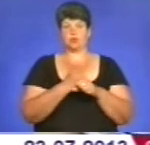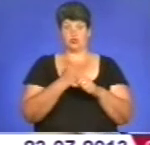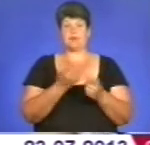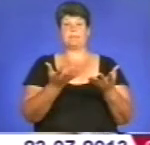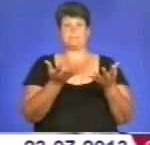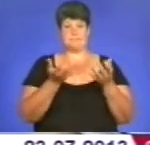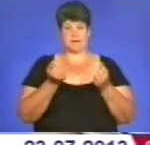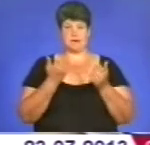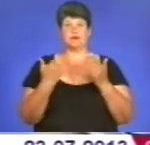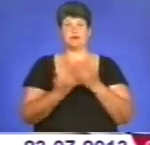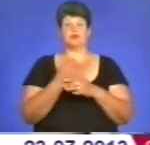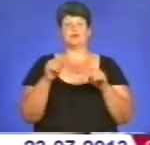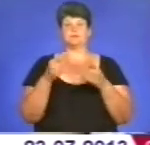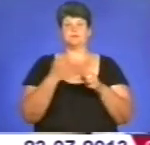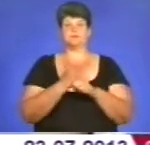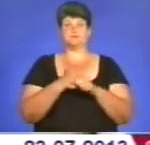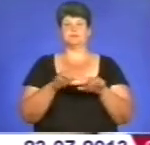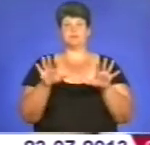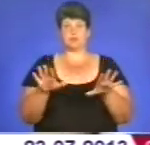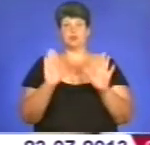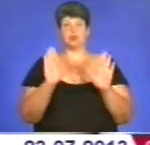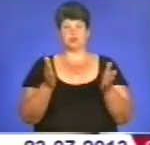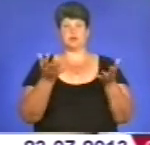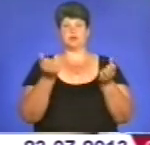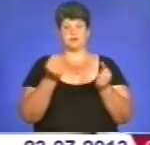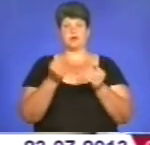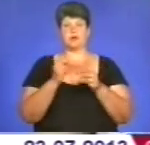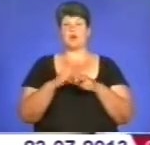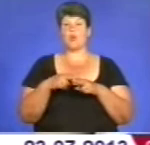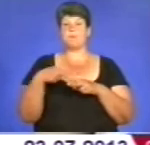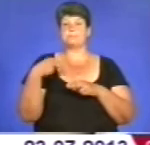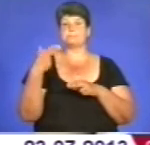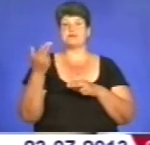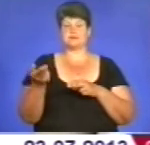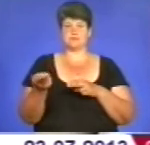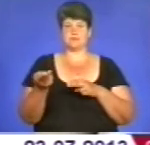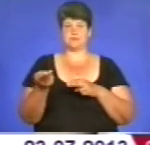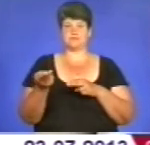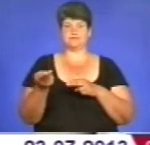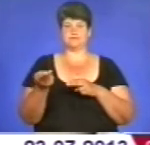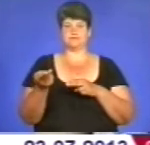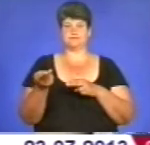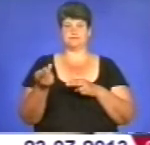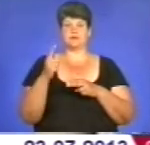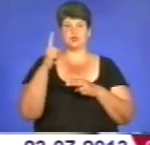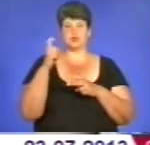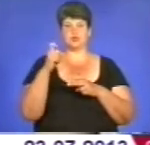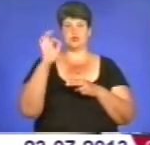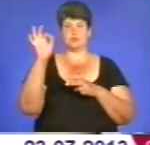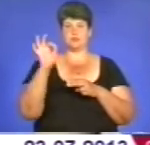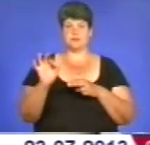на новостворене робоче місце, то він буде отримувати компенсацію, повністю 100% компенсацію,